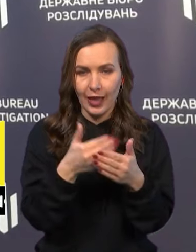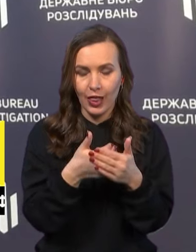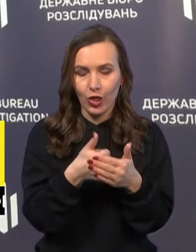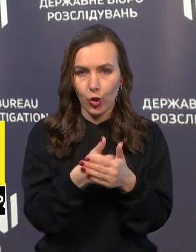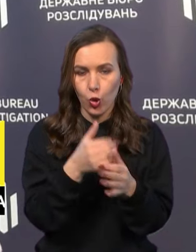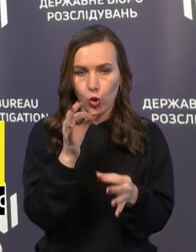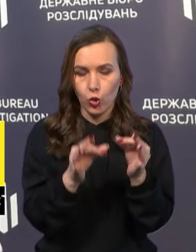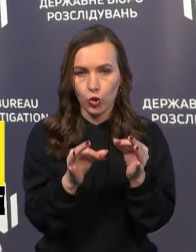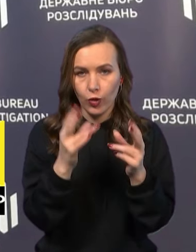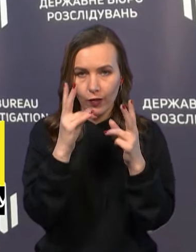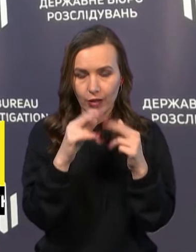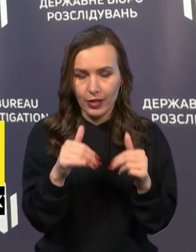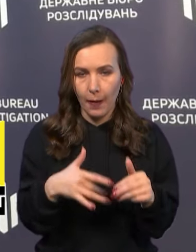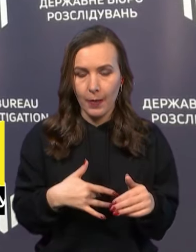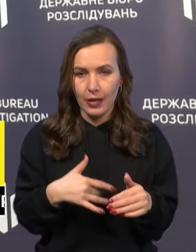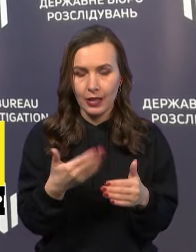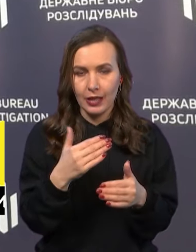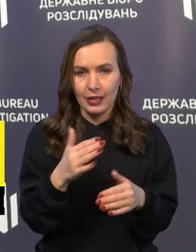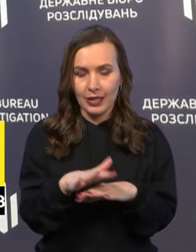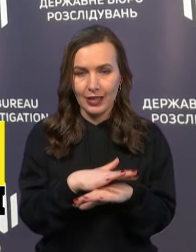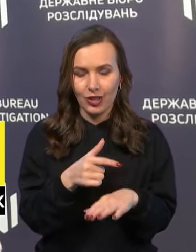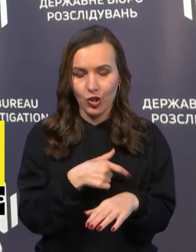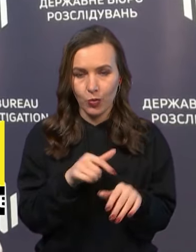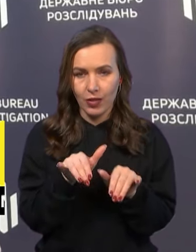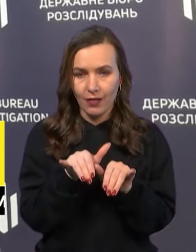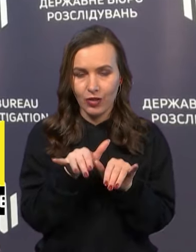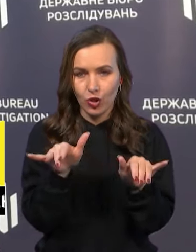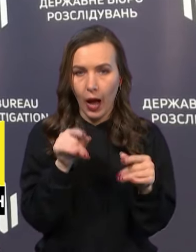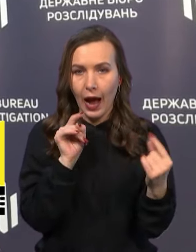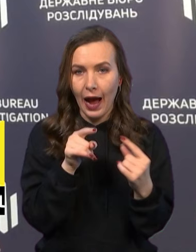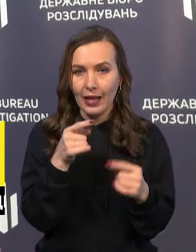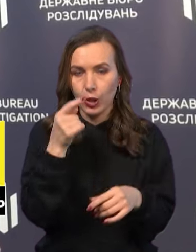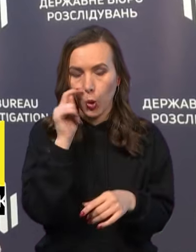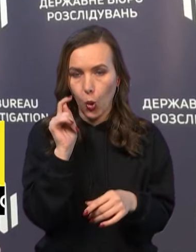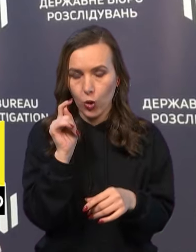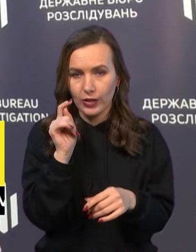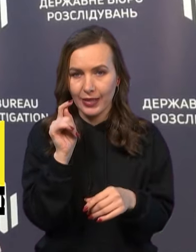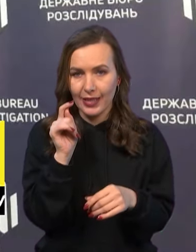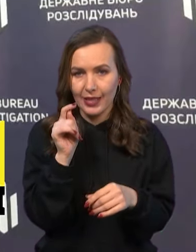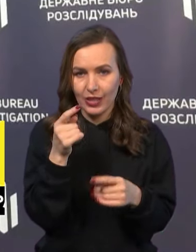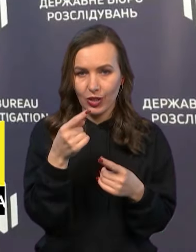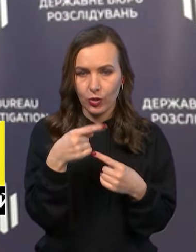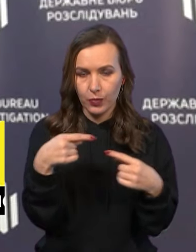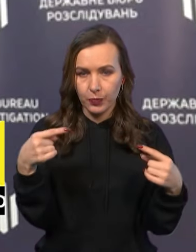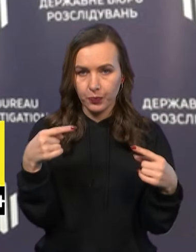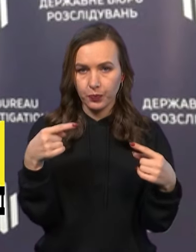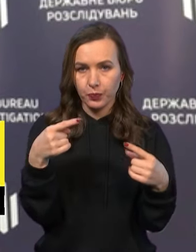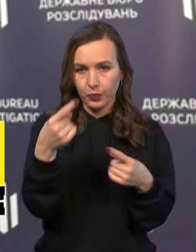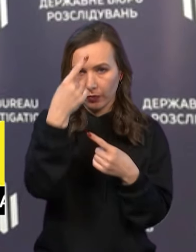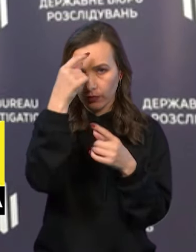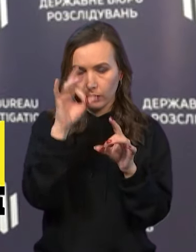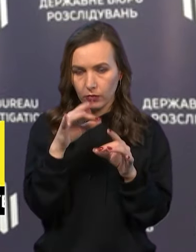підозрюється, цей екс-народний депутат у розповсюдженні антиукраїнської пропагандистської інформації. На